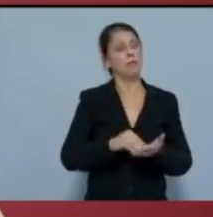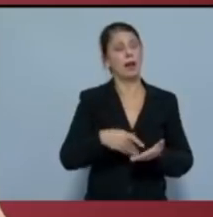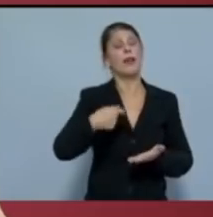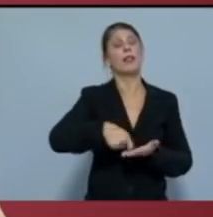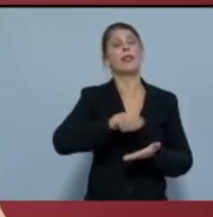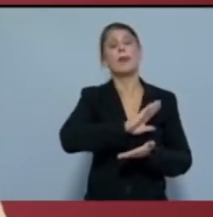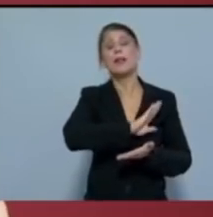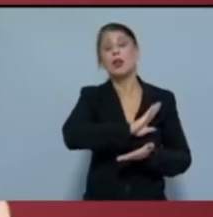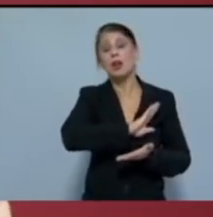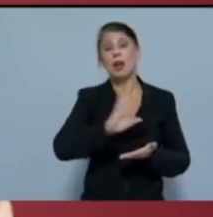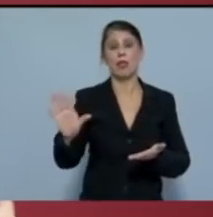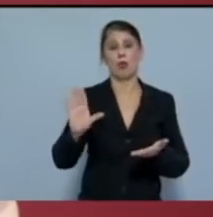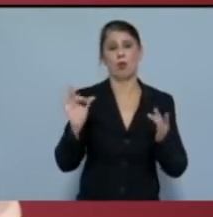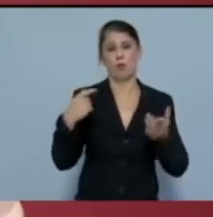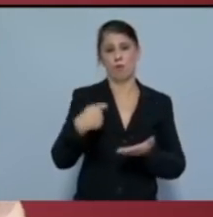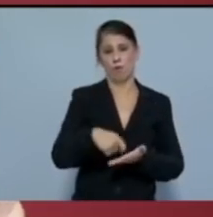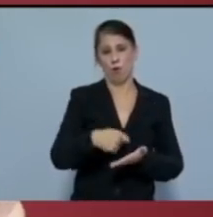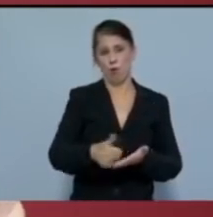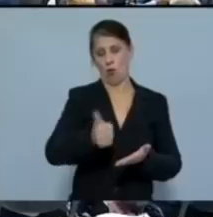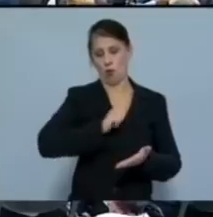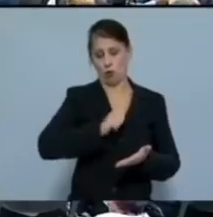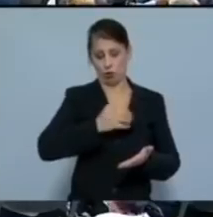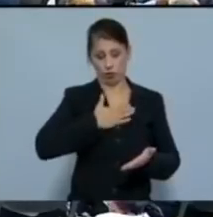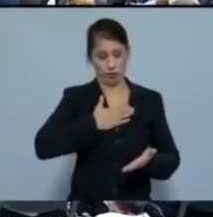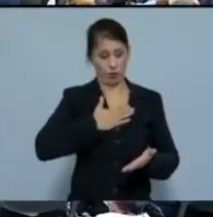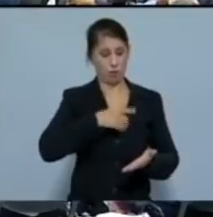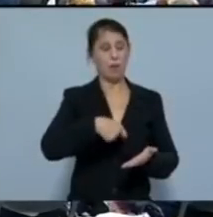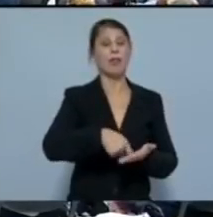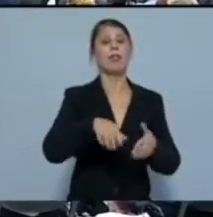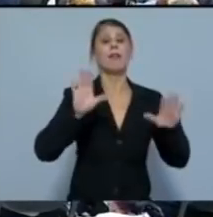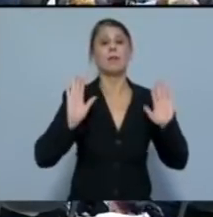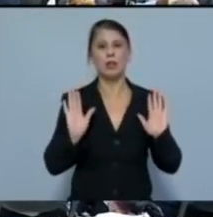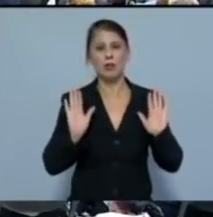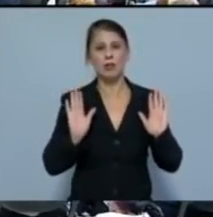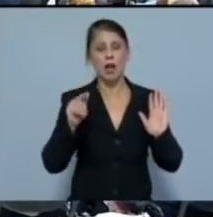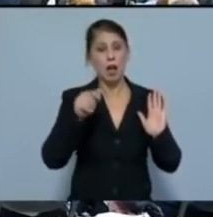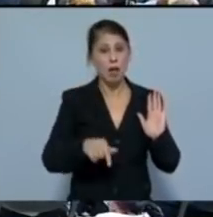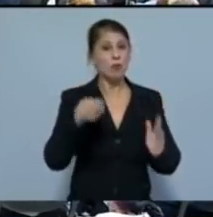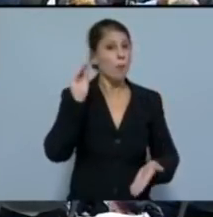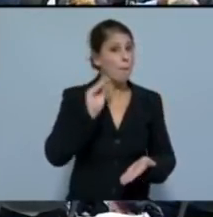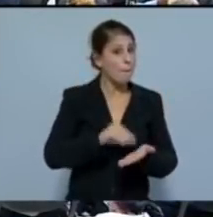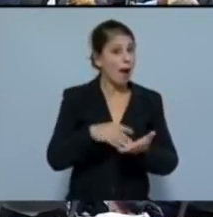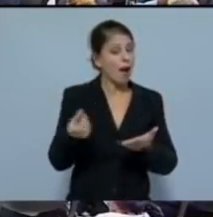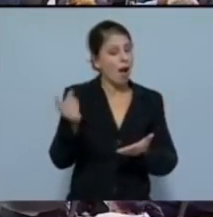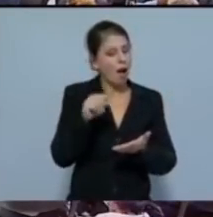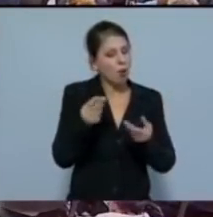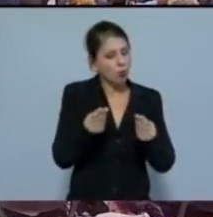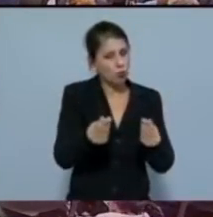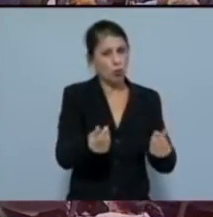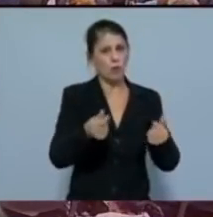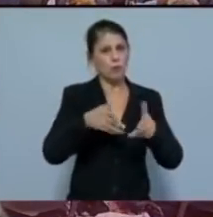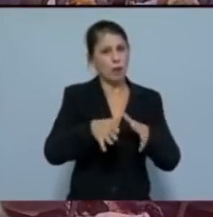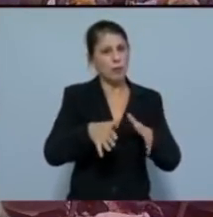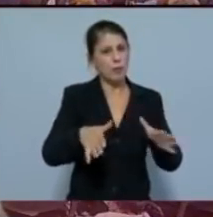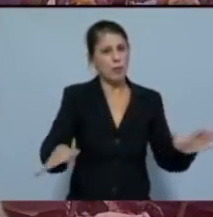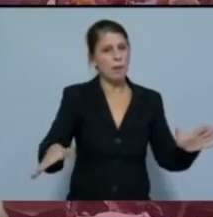καθόλου φόρο ιδιοκτησίας. Πρόκειται για ένα ακόμα εργαλείο προώθησης της